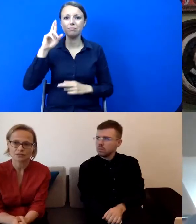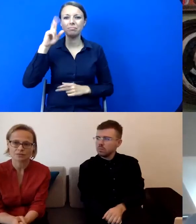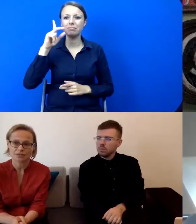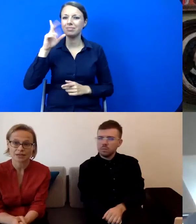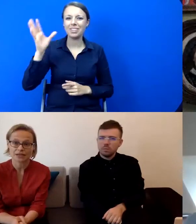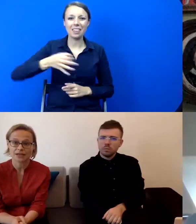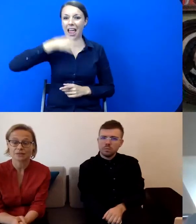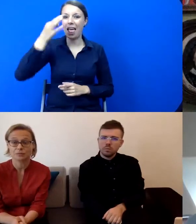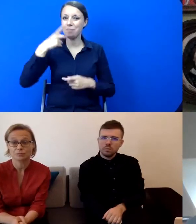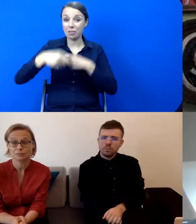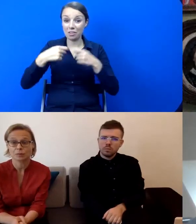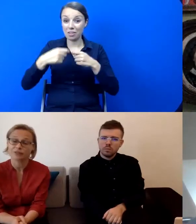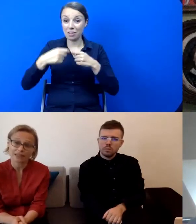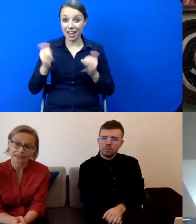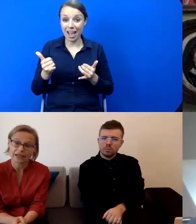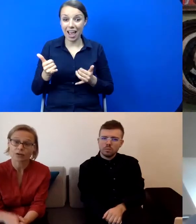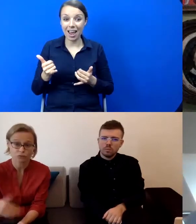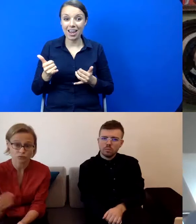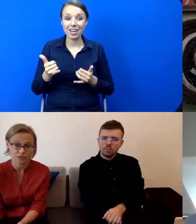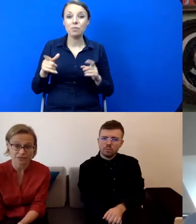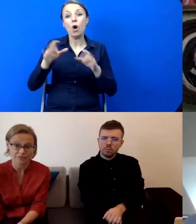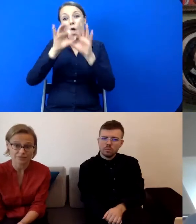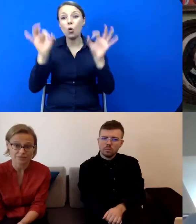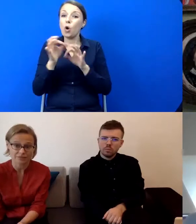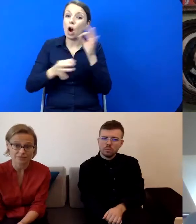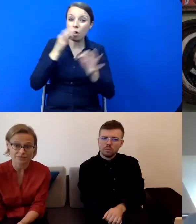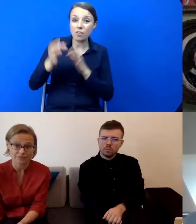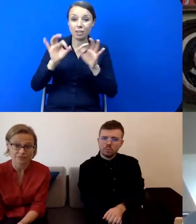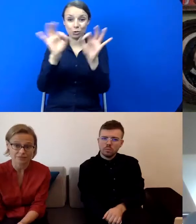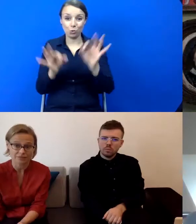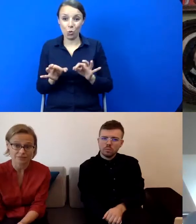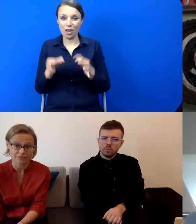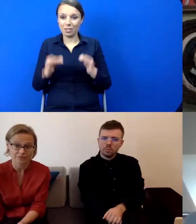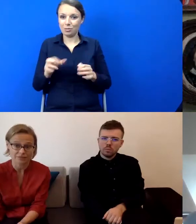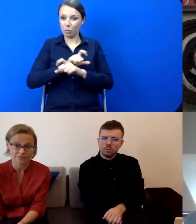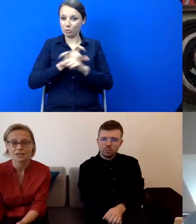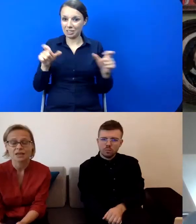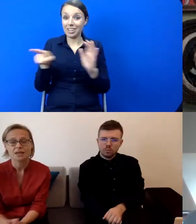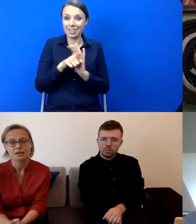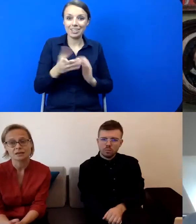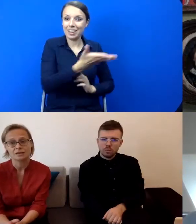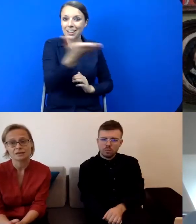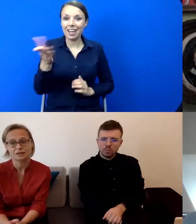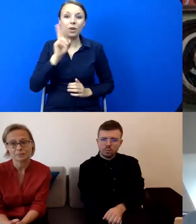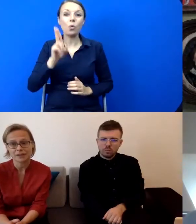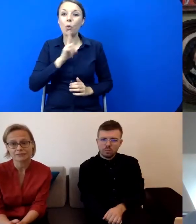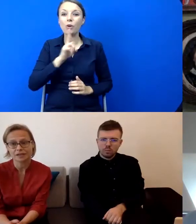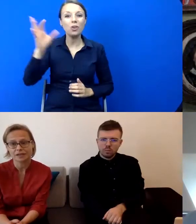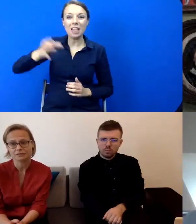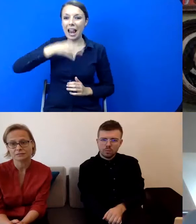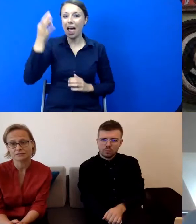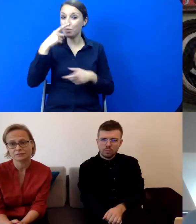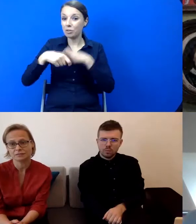udostępniania i opowiadania o sztuce współczesnej osobom niesłyszącym jest tak